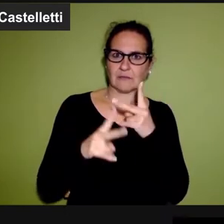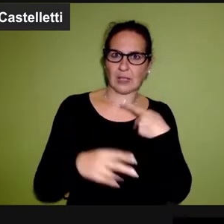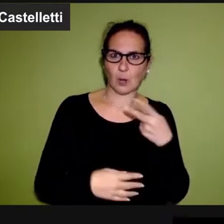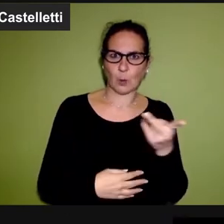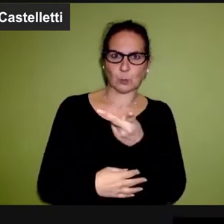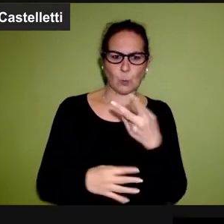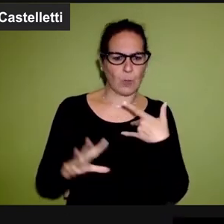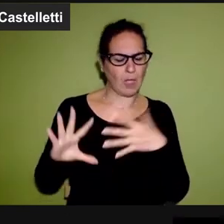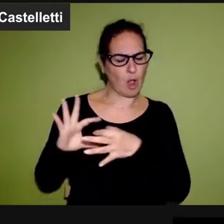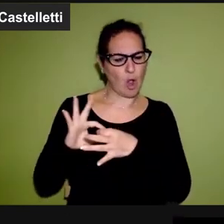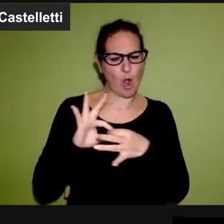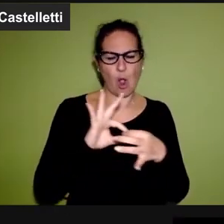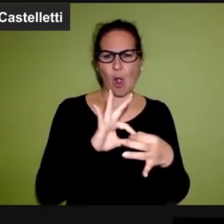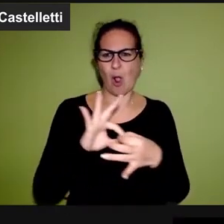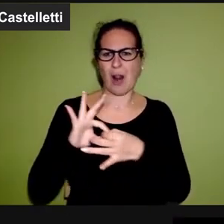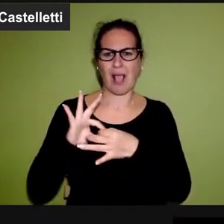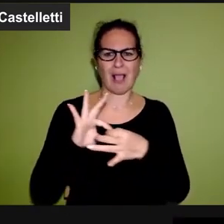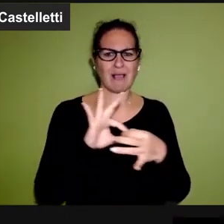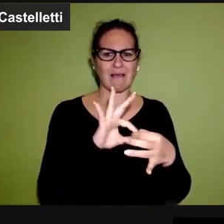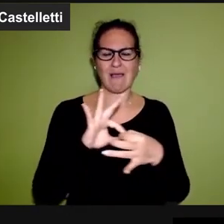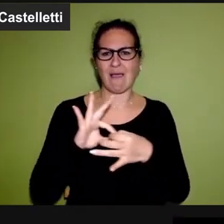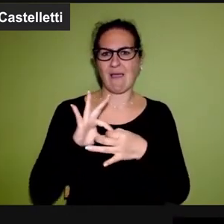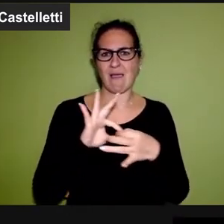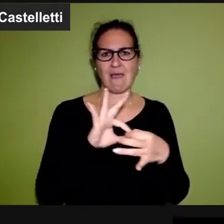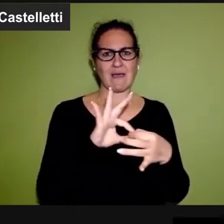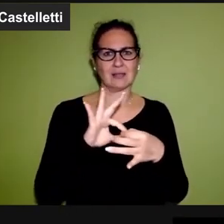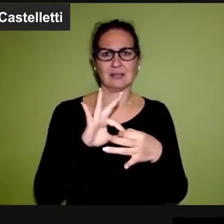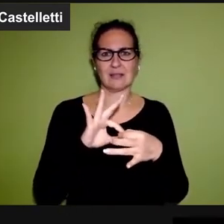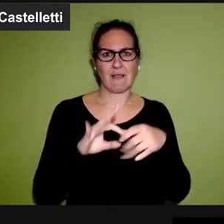assolutamente connesse.